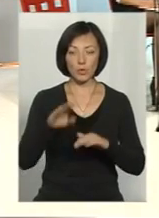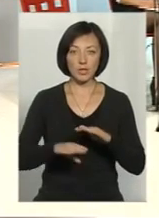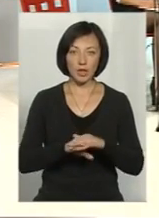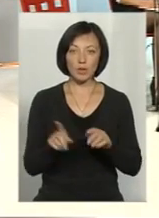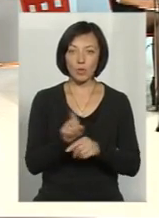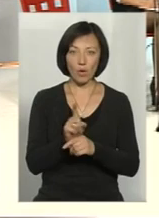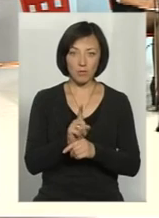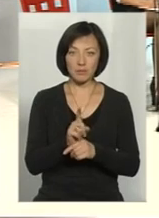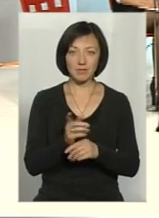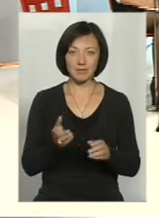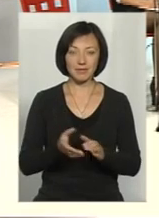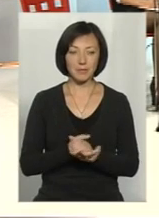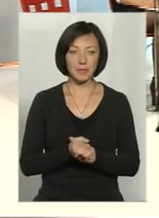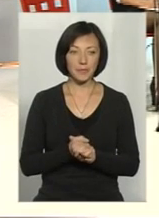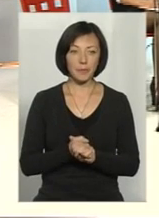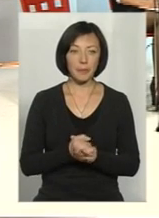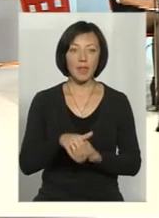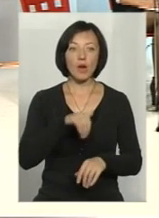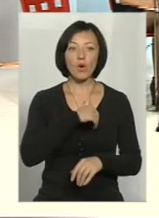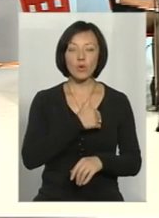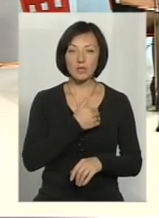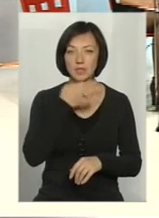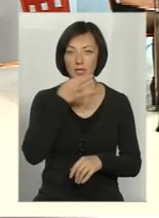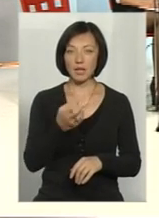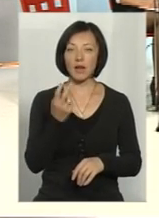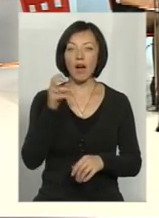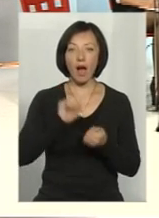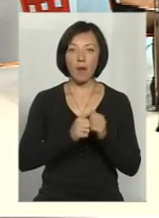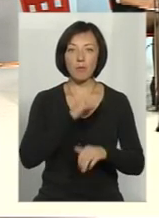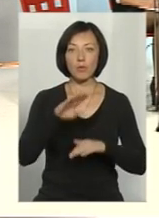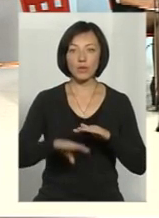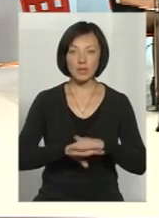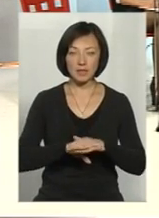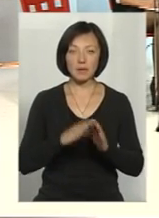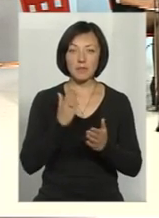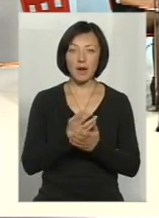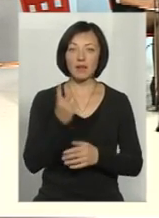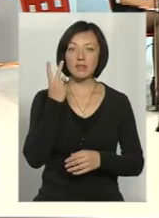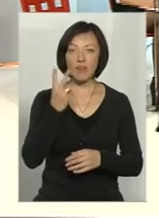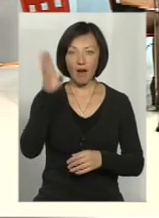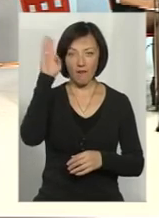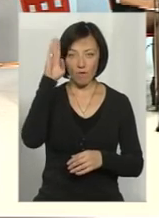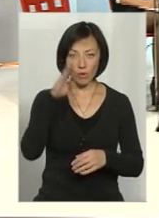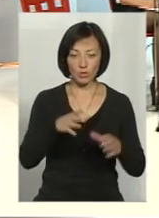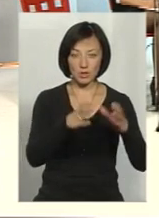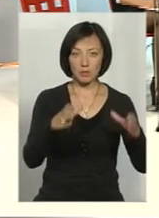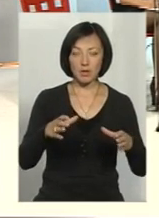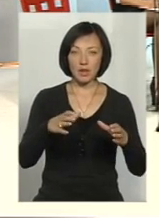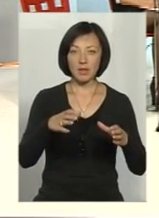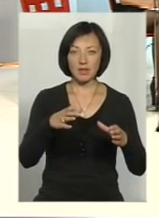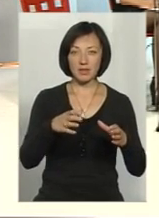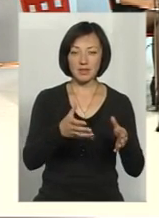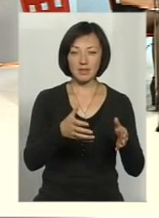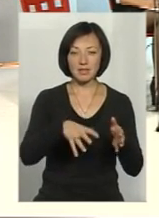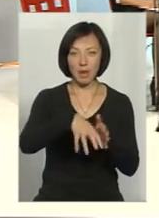норми зашкалюють, Я хотів би уточнити, що Кам'янець-Подільський має два поверхнеї водозабори на річці Дністар, і крім того, має 17 свердловин